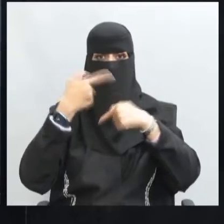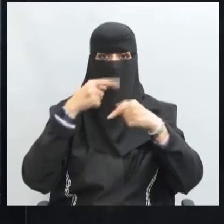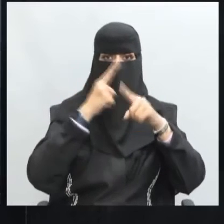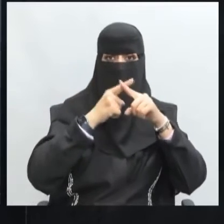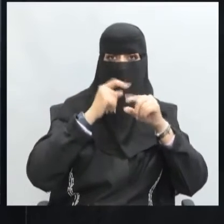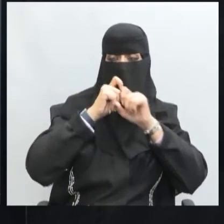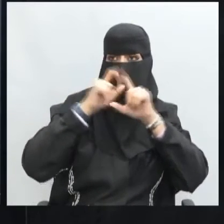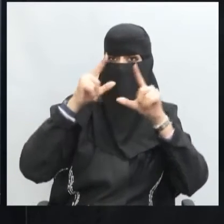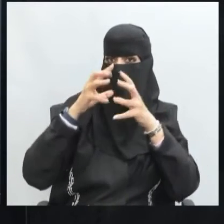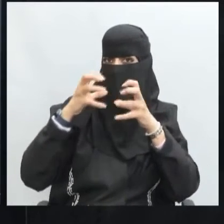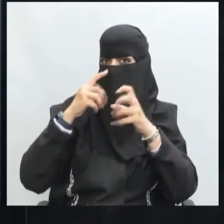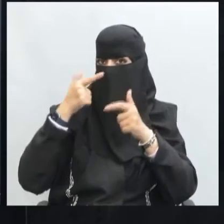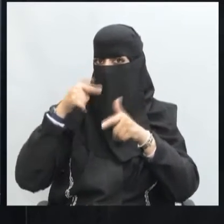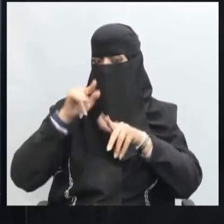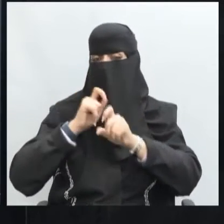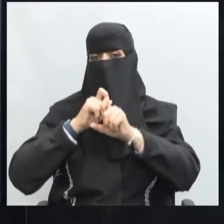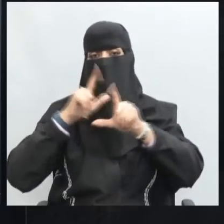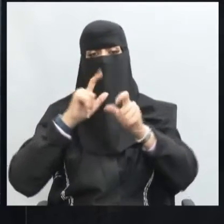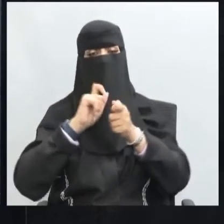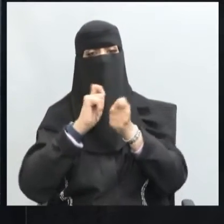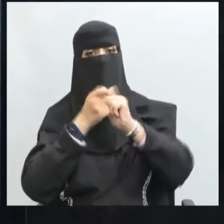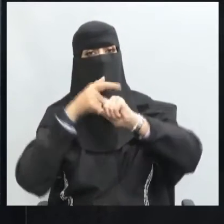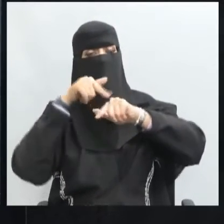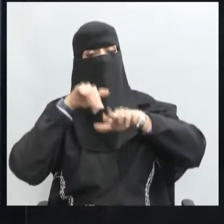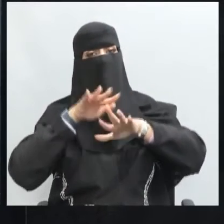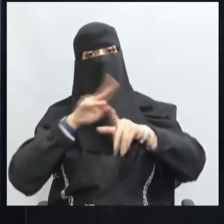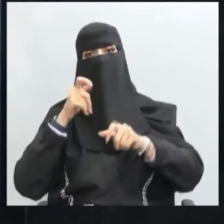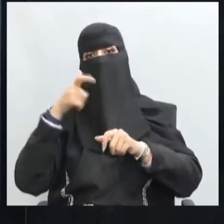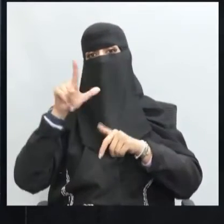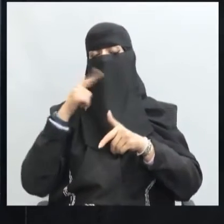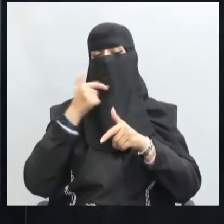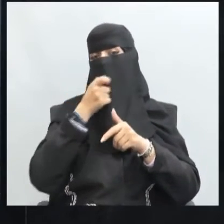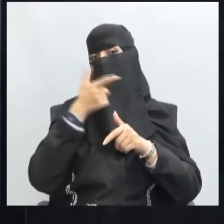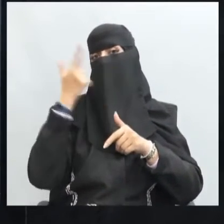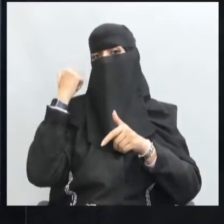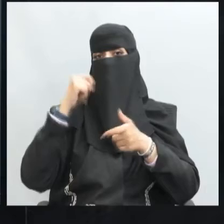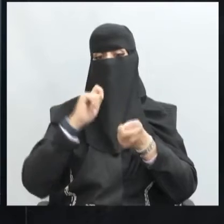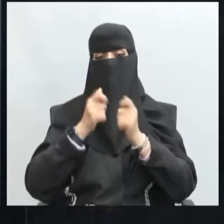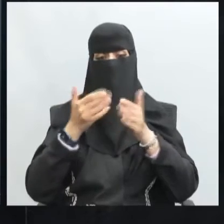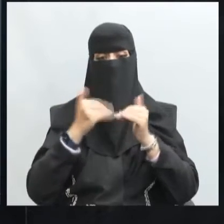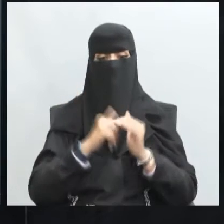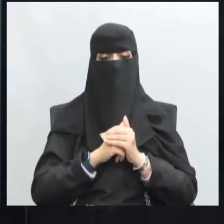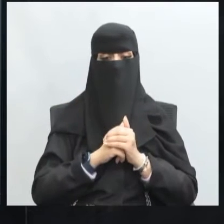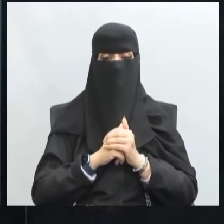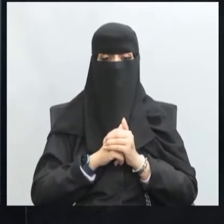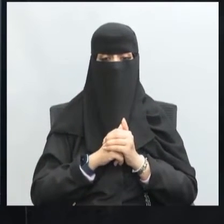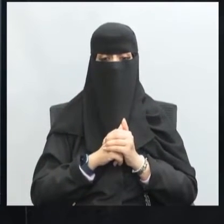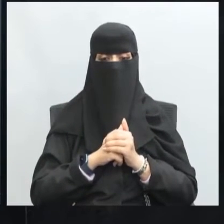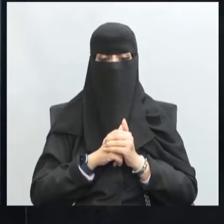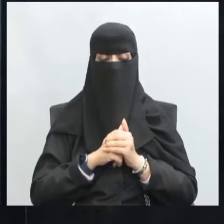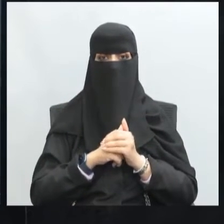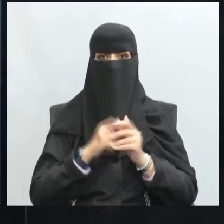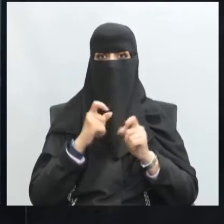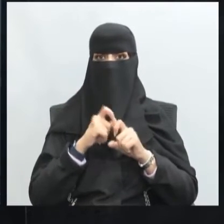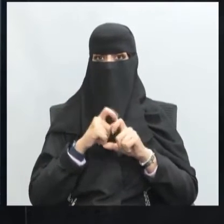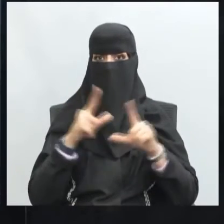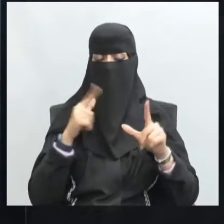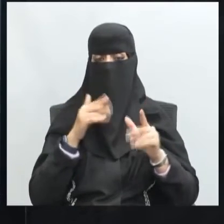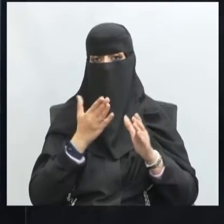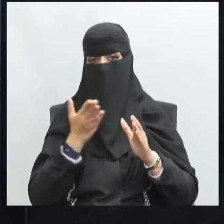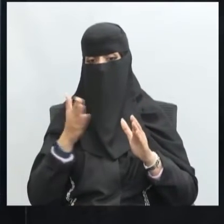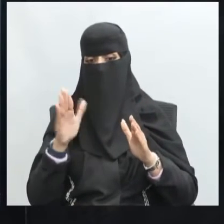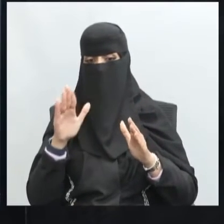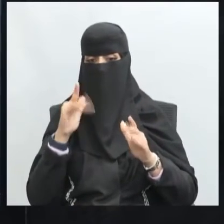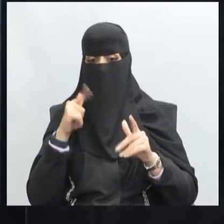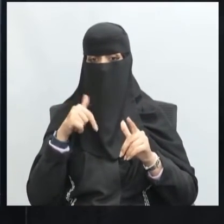المعلومة الصحيحة وأيضا تقويم ليه المعلومة السابقة التي كانت لديه أيضا من فوائد الحوار